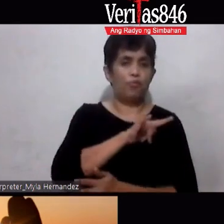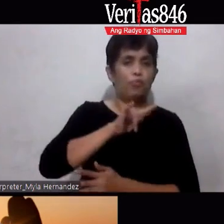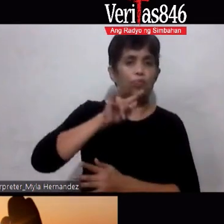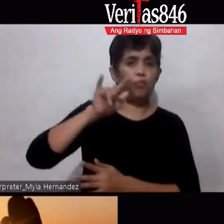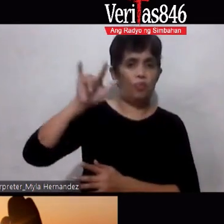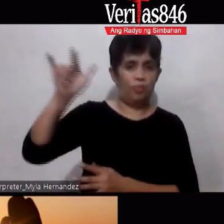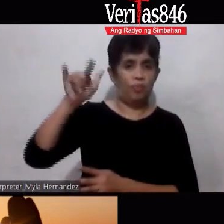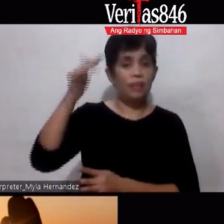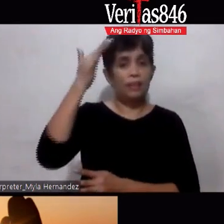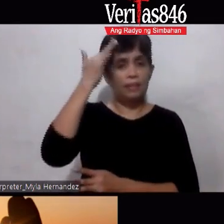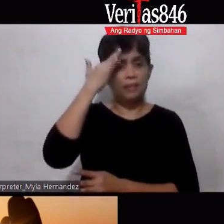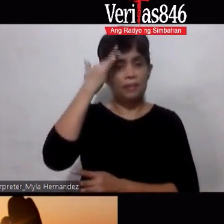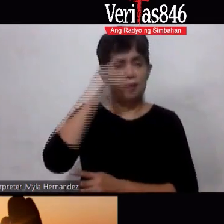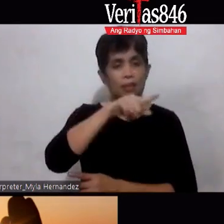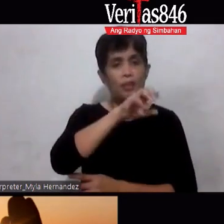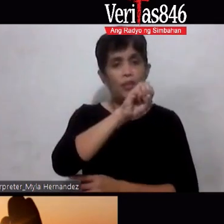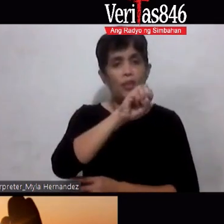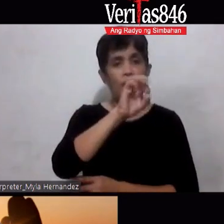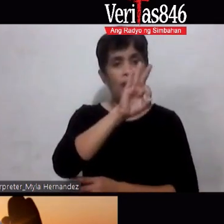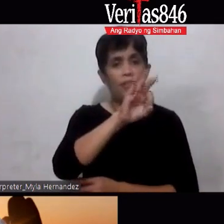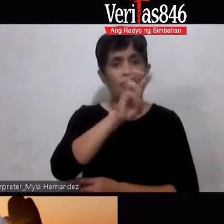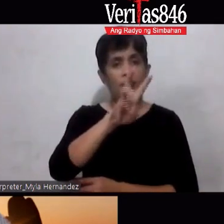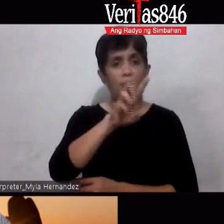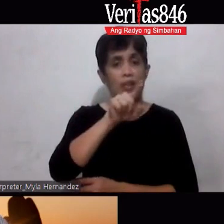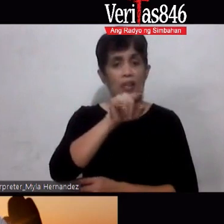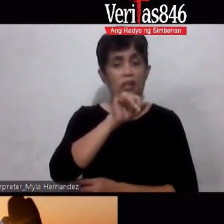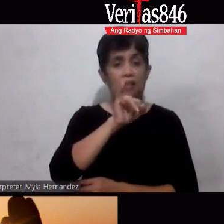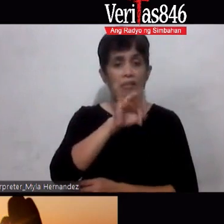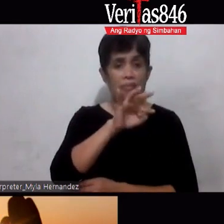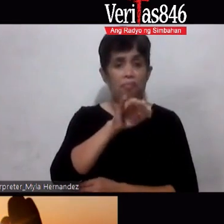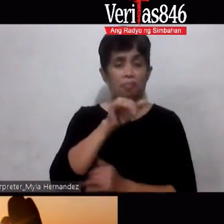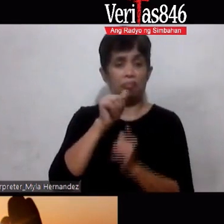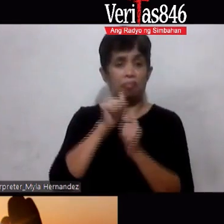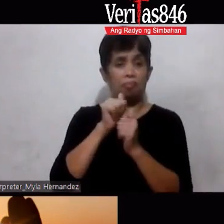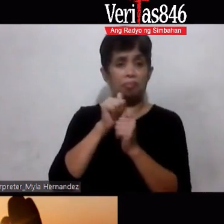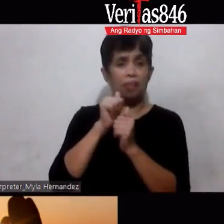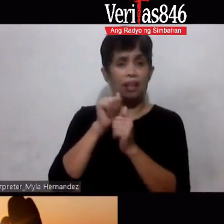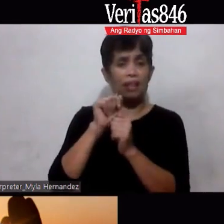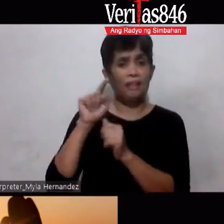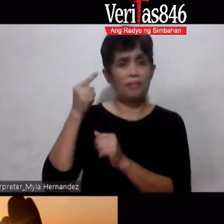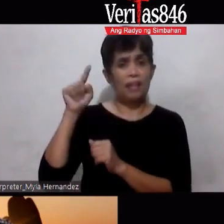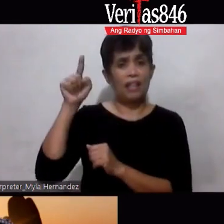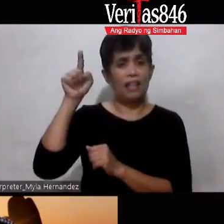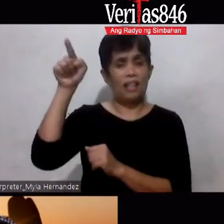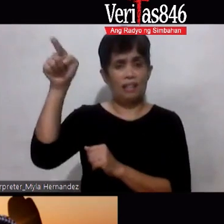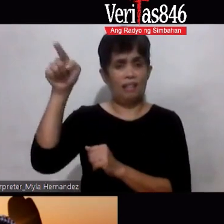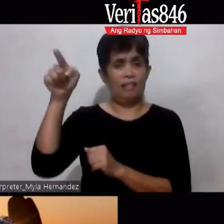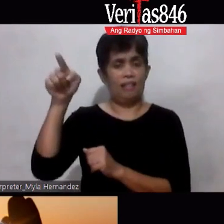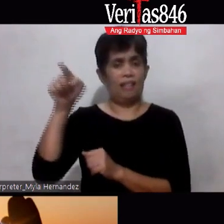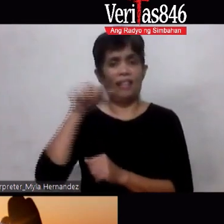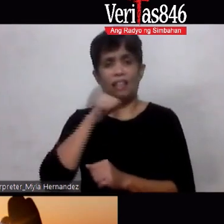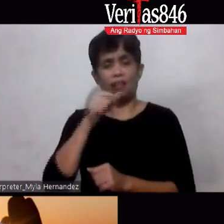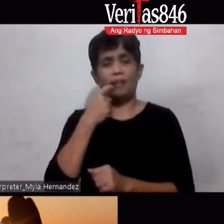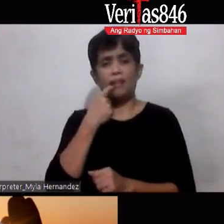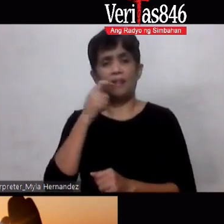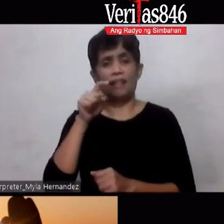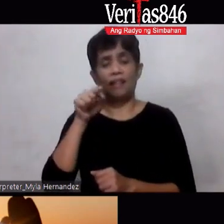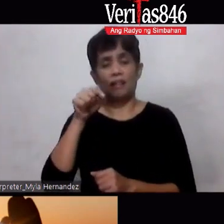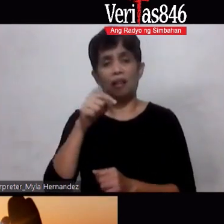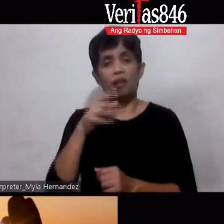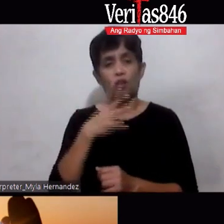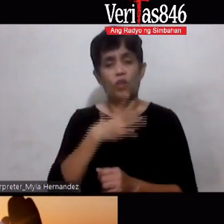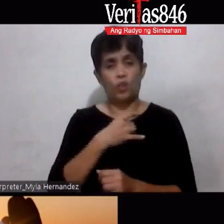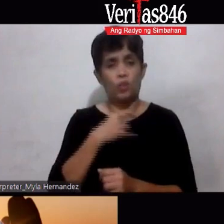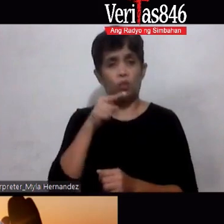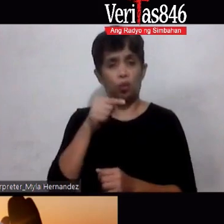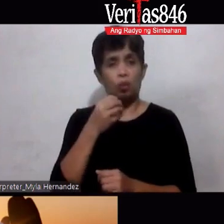naman natin yung mga OFW kung nasa malayong lugar hindi naman nila nadidiktag gusto ko kumain ng gulay gusto ko kakainin